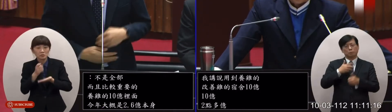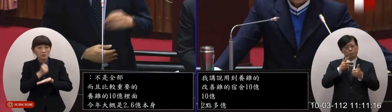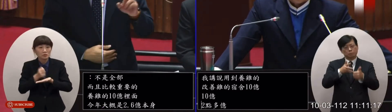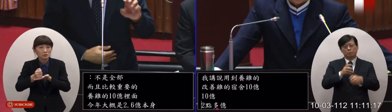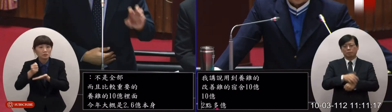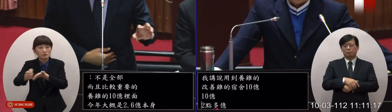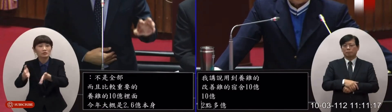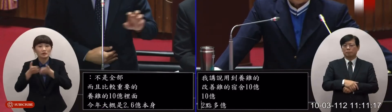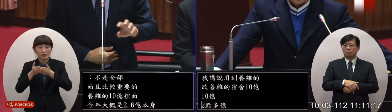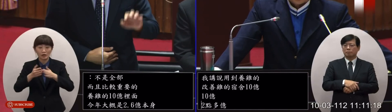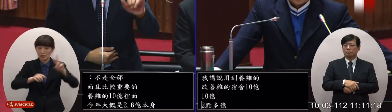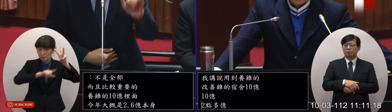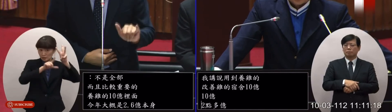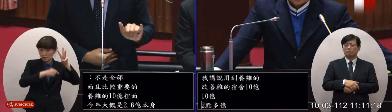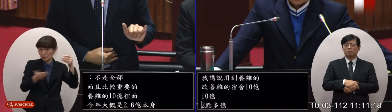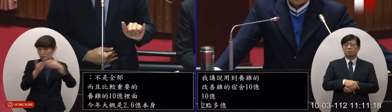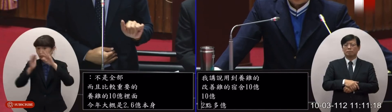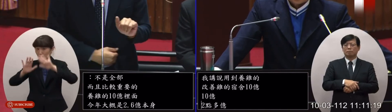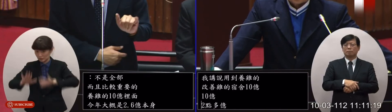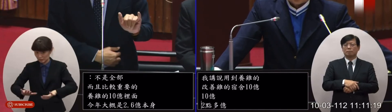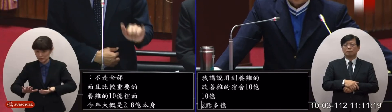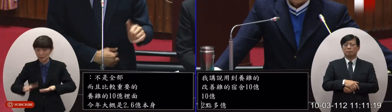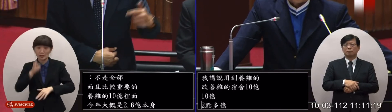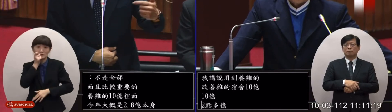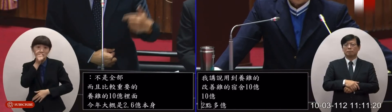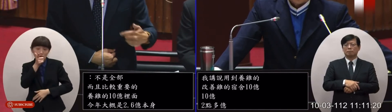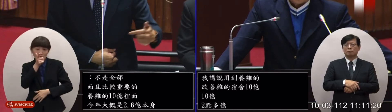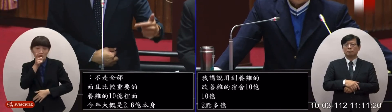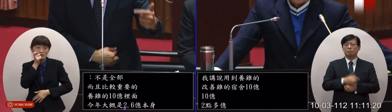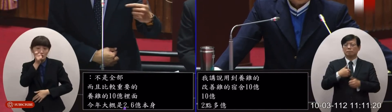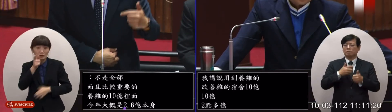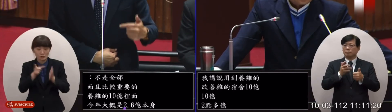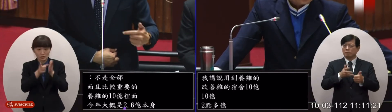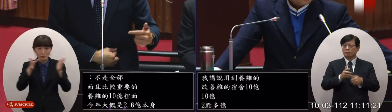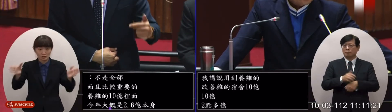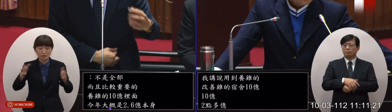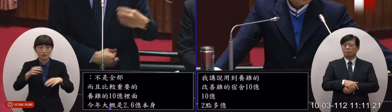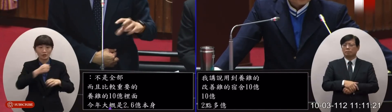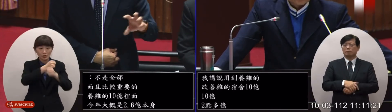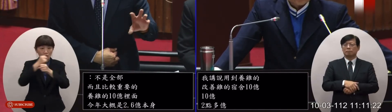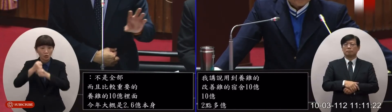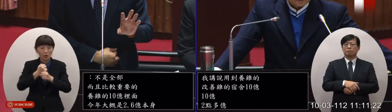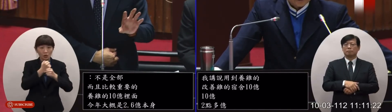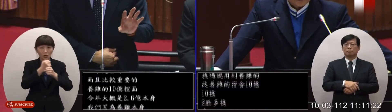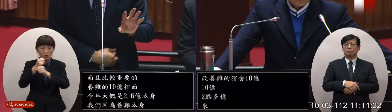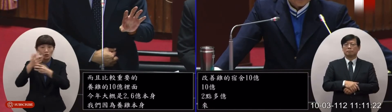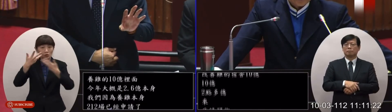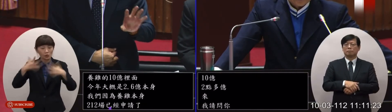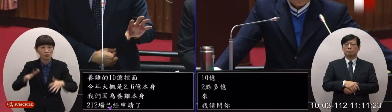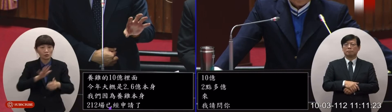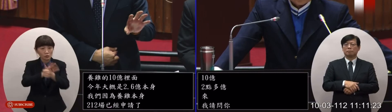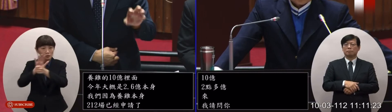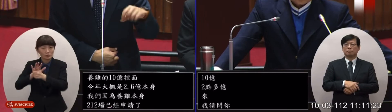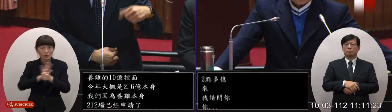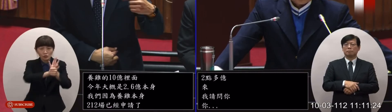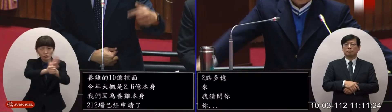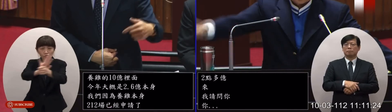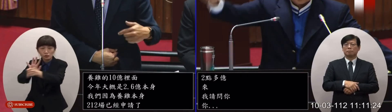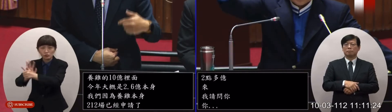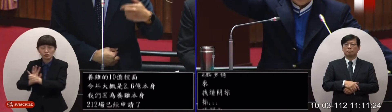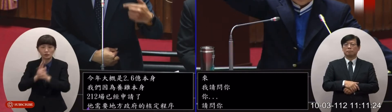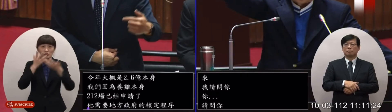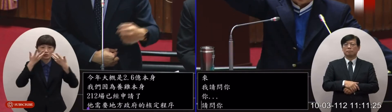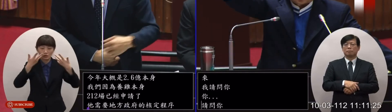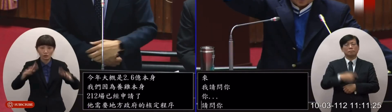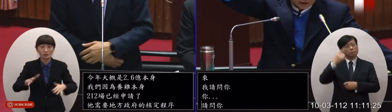問你然後從3月到現在是6個月那6個月裡面我們做了非常多的這些這些輔導讓他們